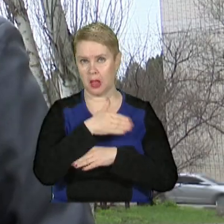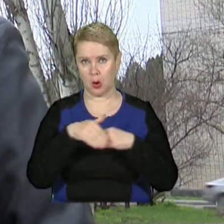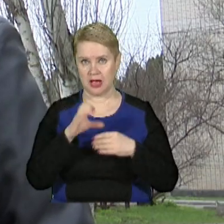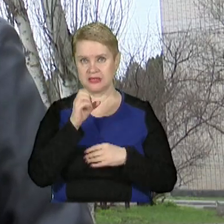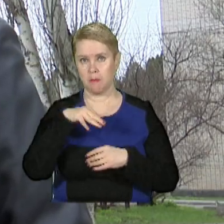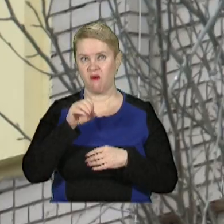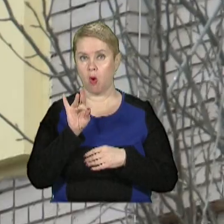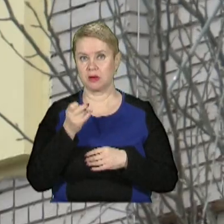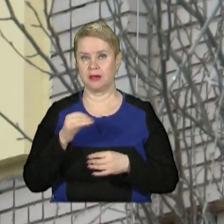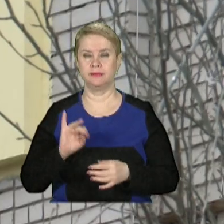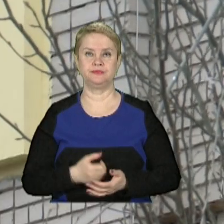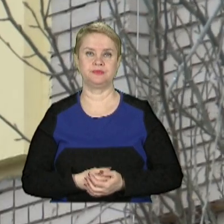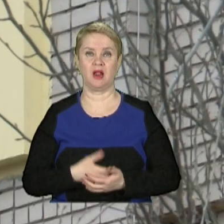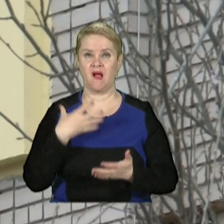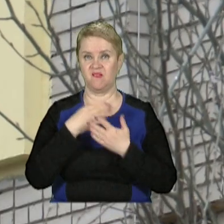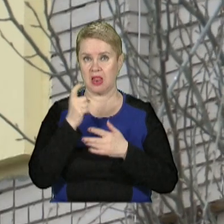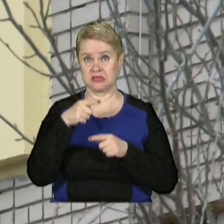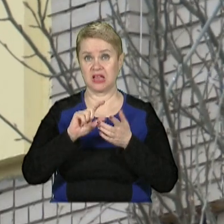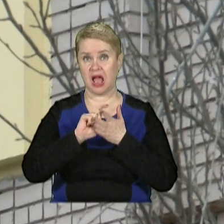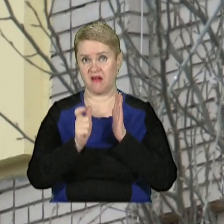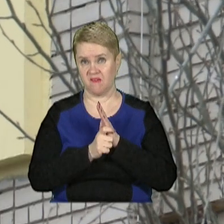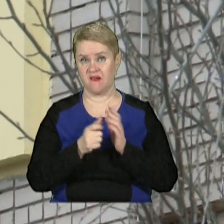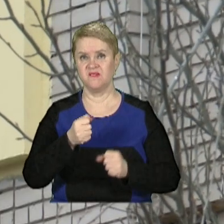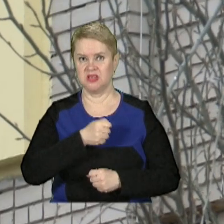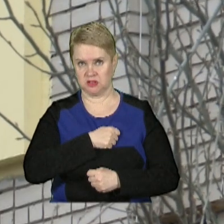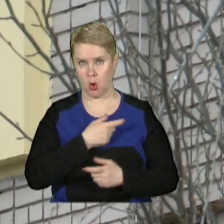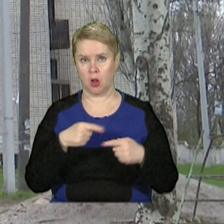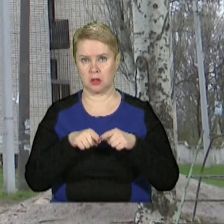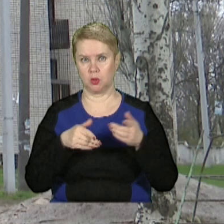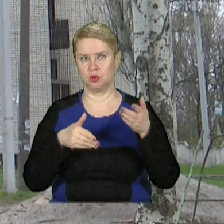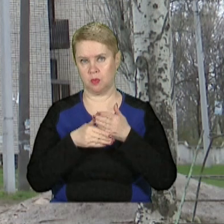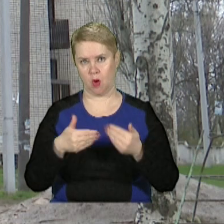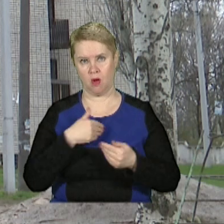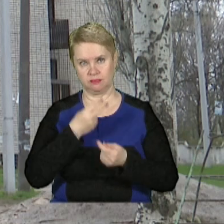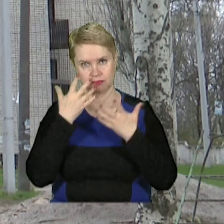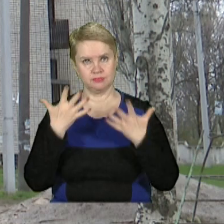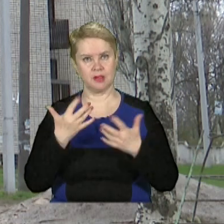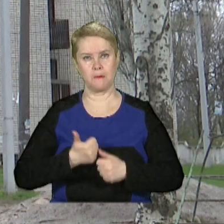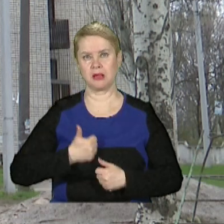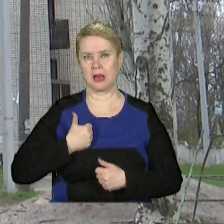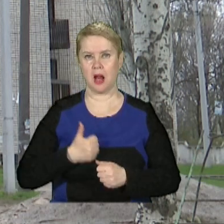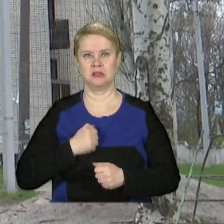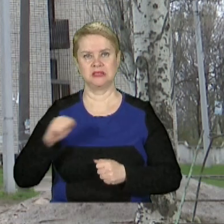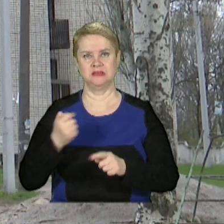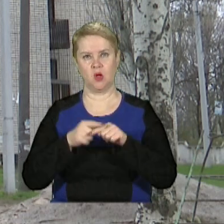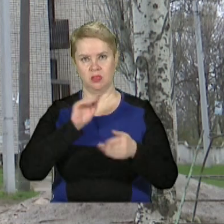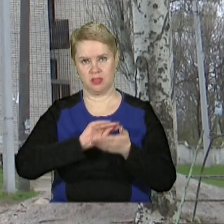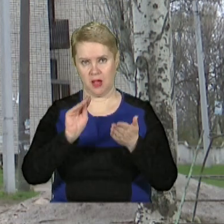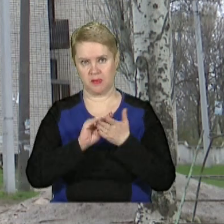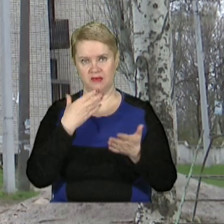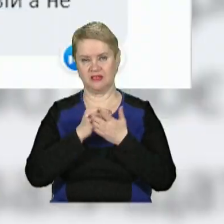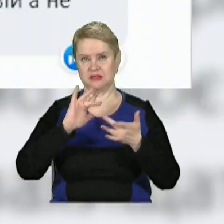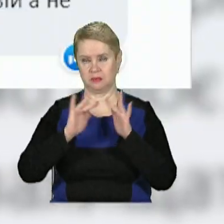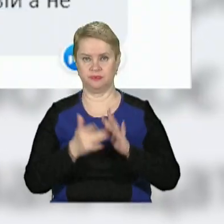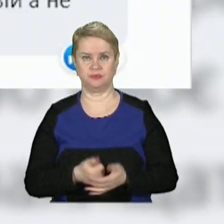вулиці Семафорній. Власник цієї квартири військовий. У такий спосіб хотів висловити патріотизм. Про це він написав у